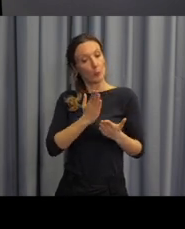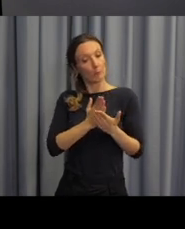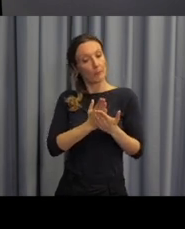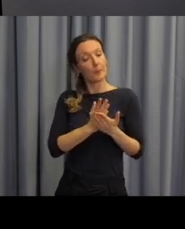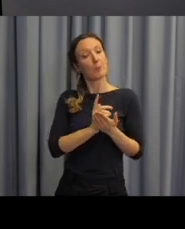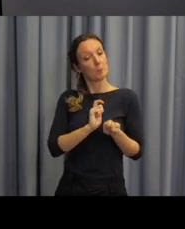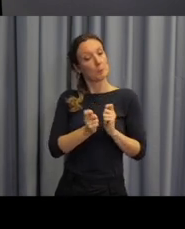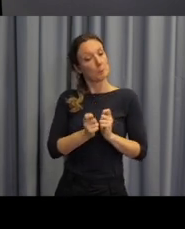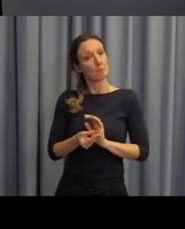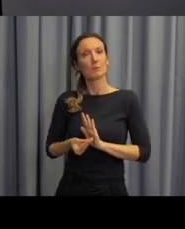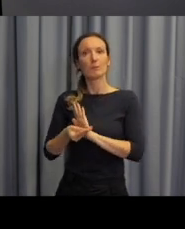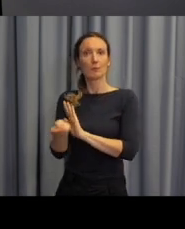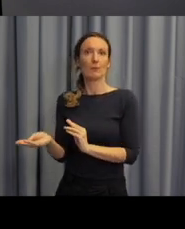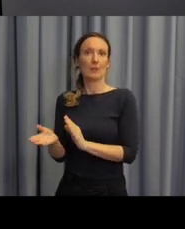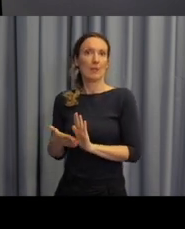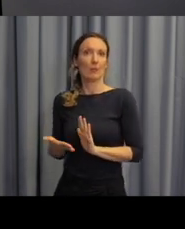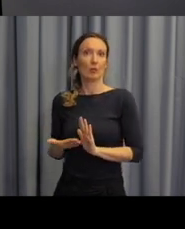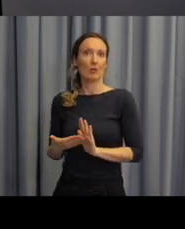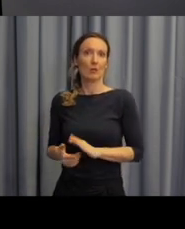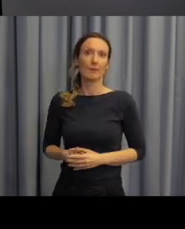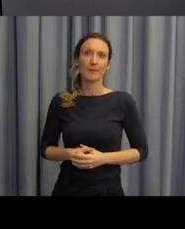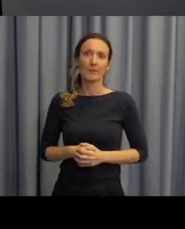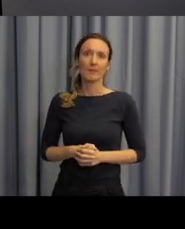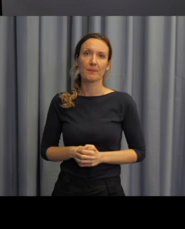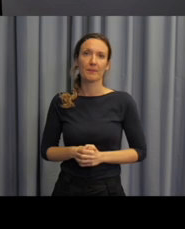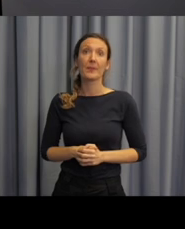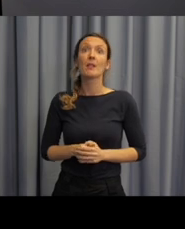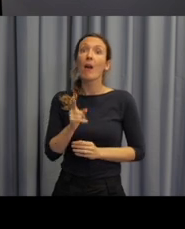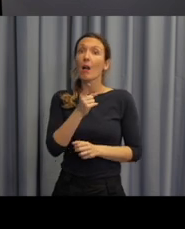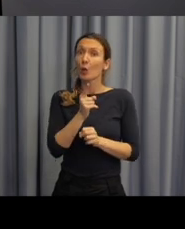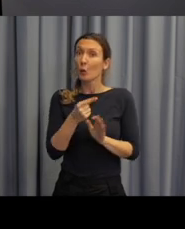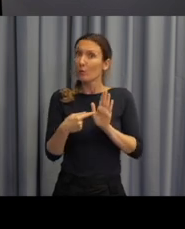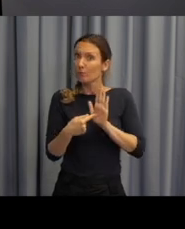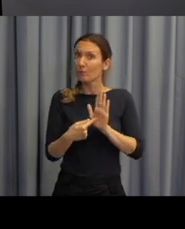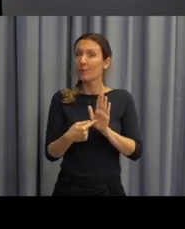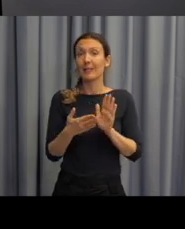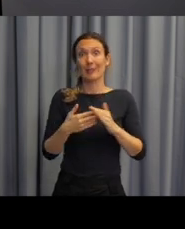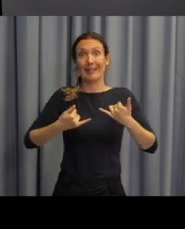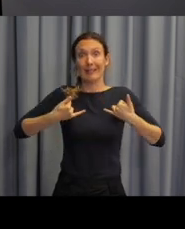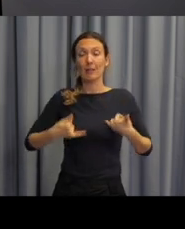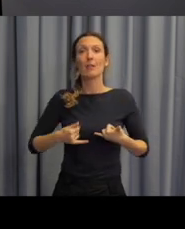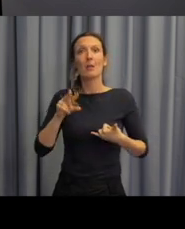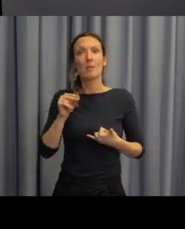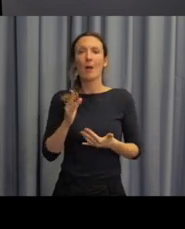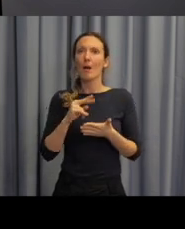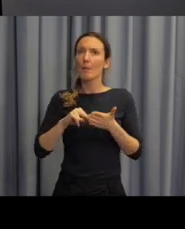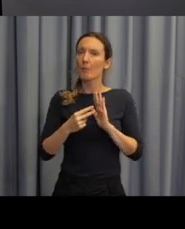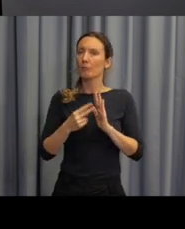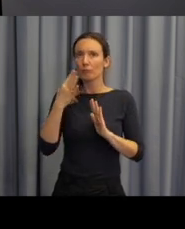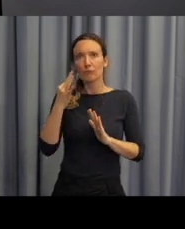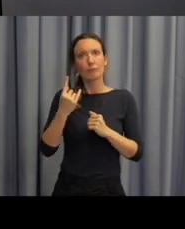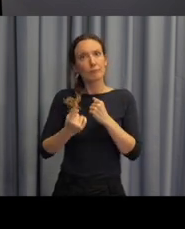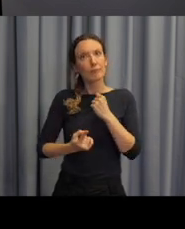je to ukázka toho, jak lze moderními, současnými metodami